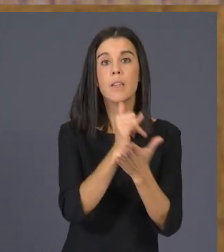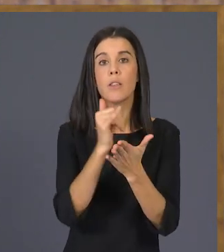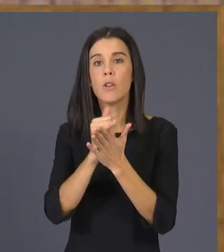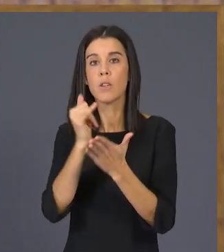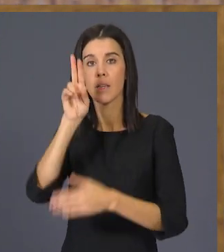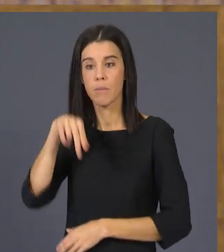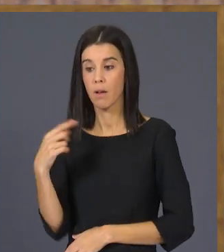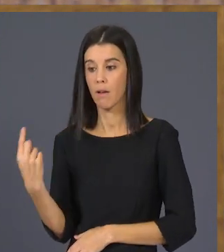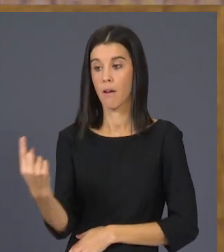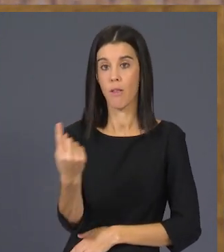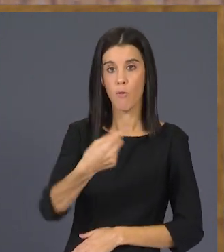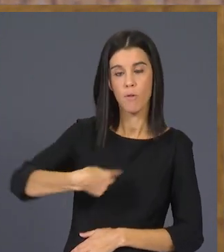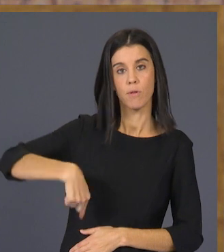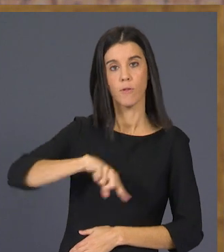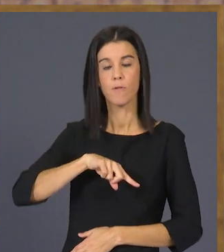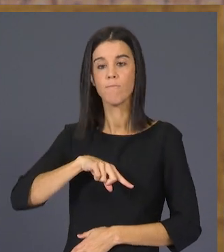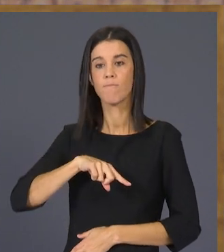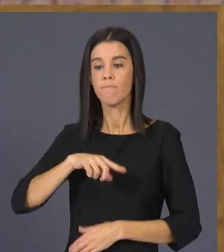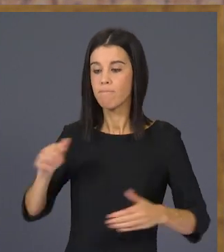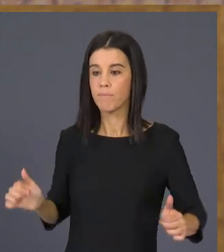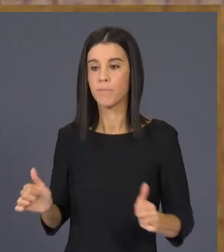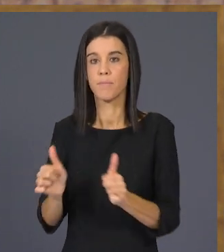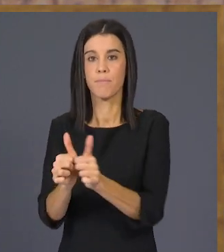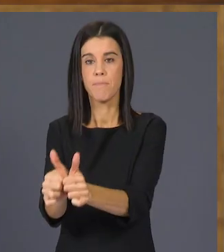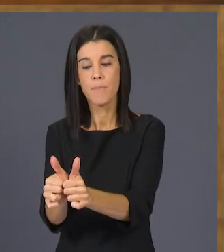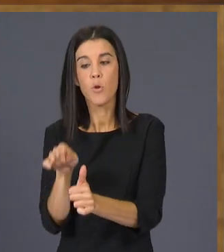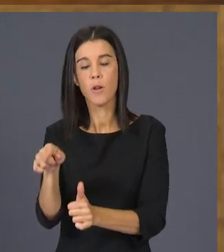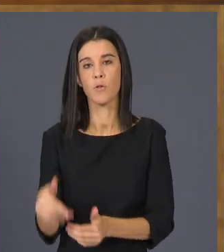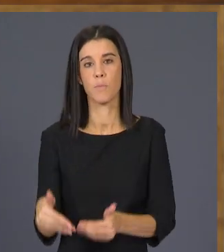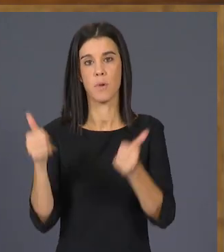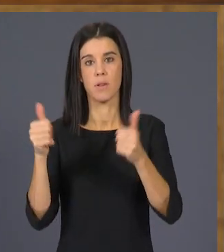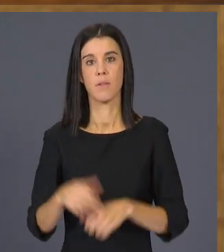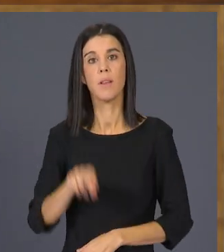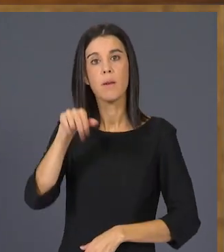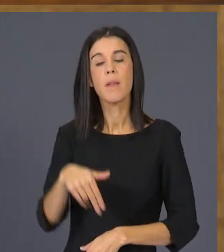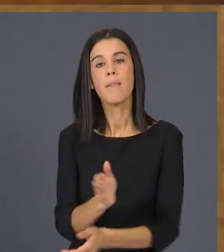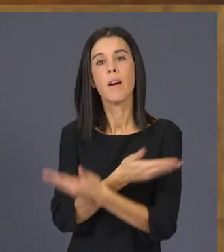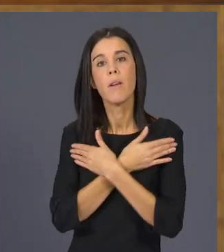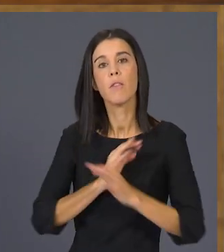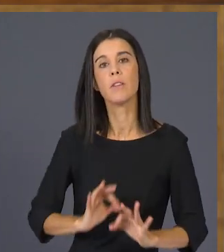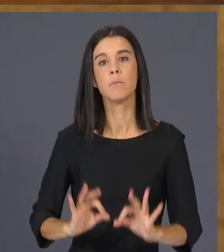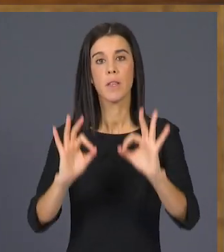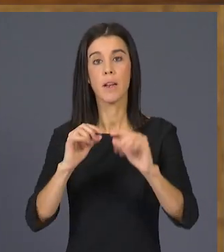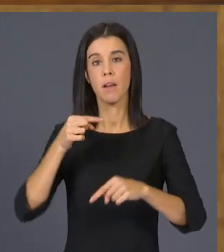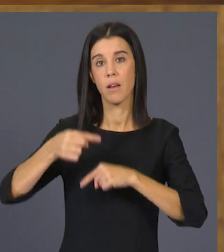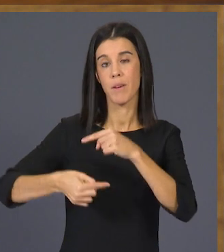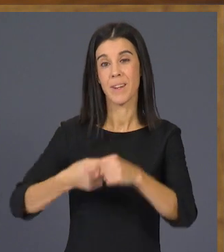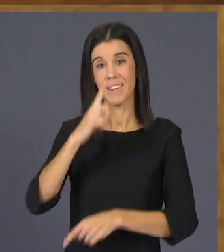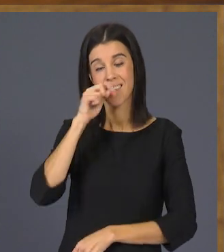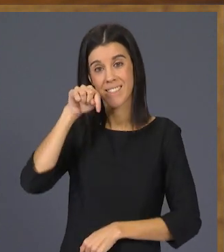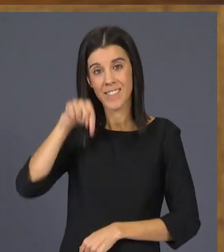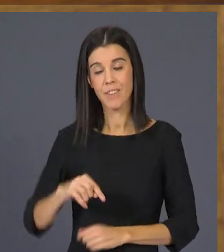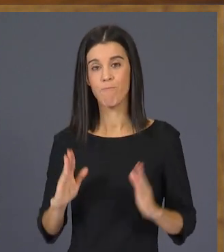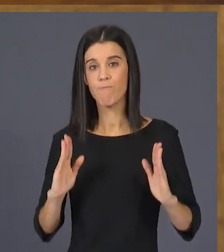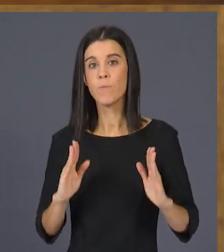una de nosaltres hem d'estar més al seu costat. també donen un abraç especial a les famílies que en guany